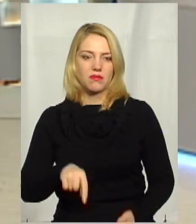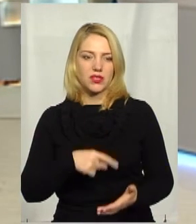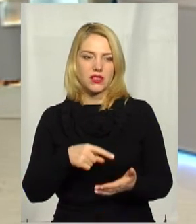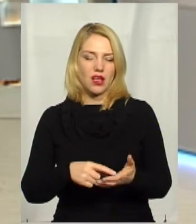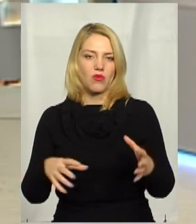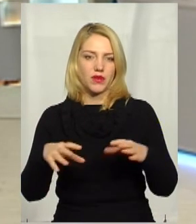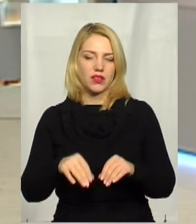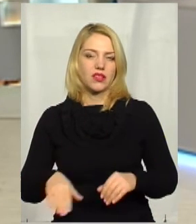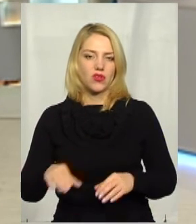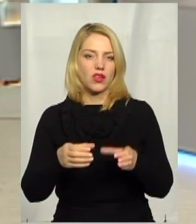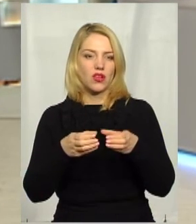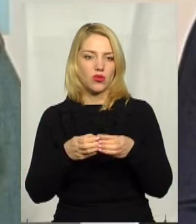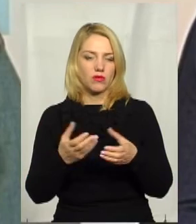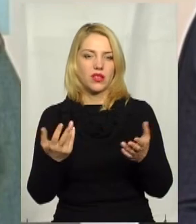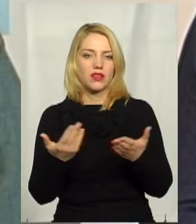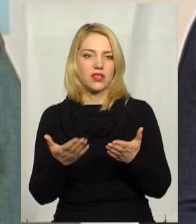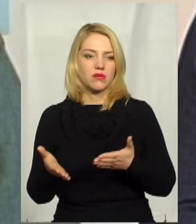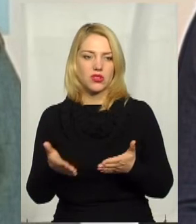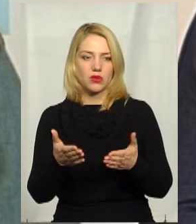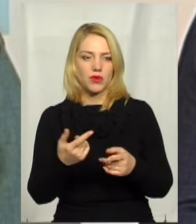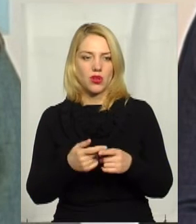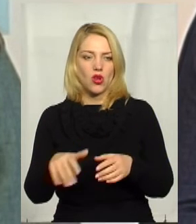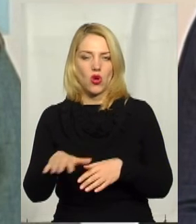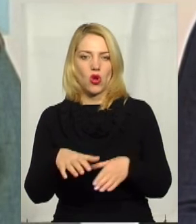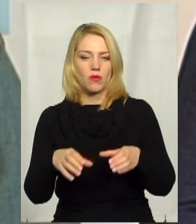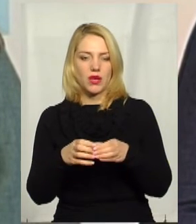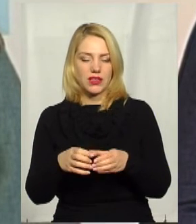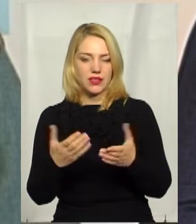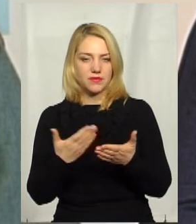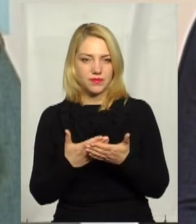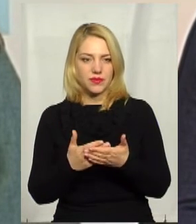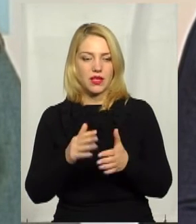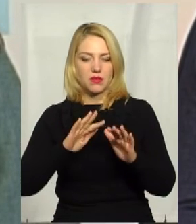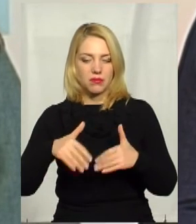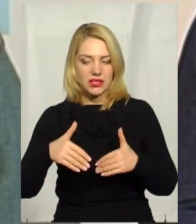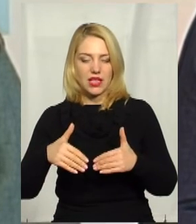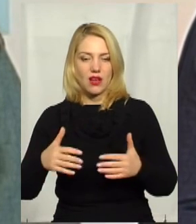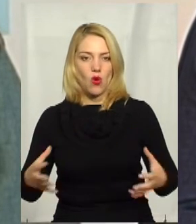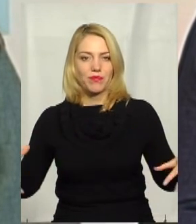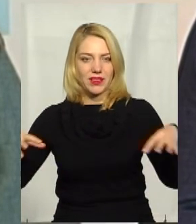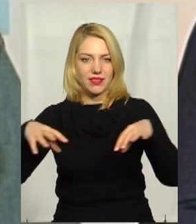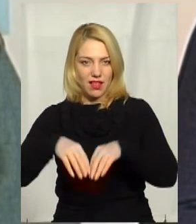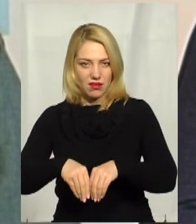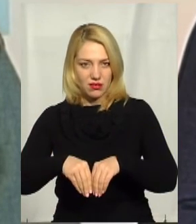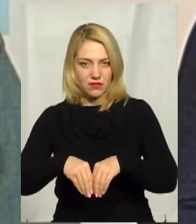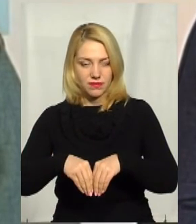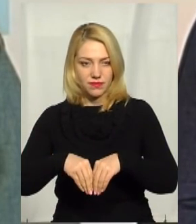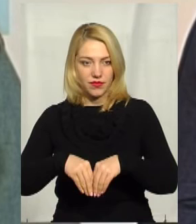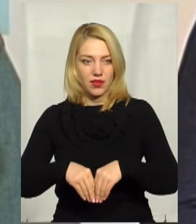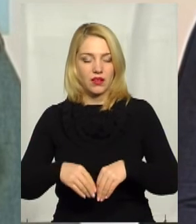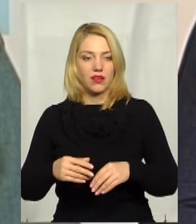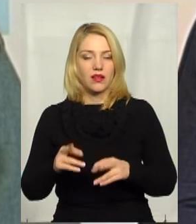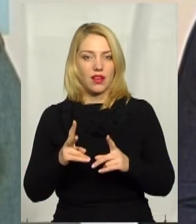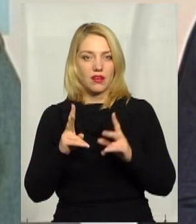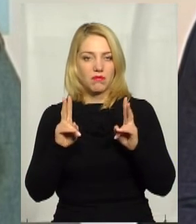територіальної громади. Яким шляхом пішла громада? Тобто, після об'єднання, як